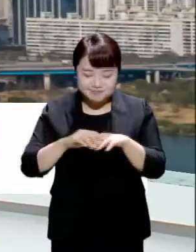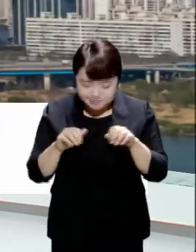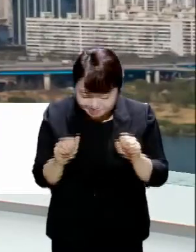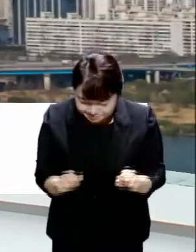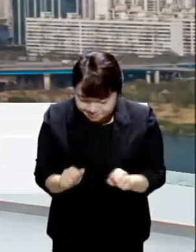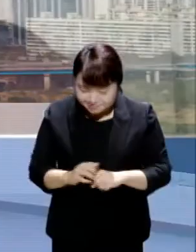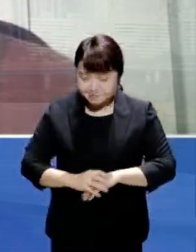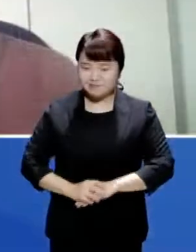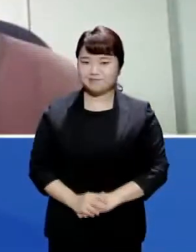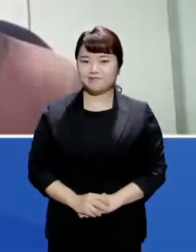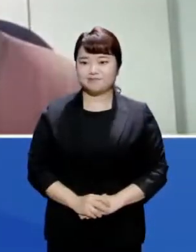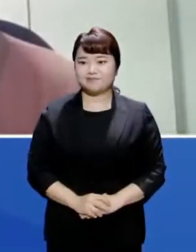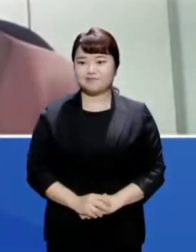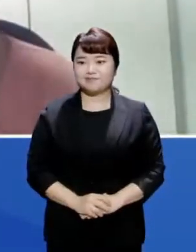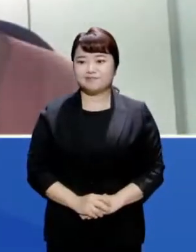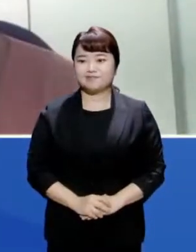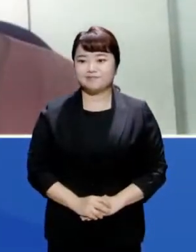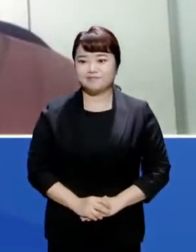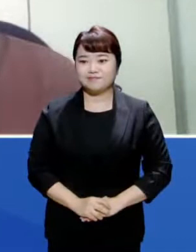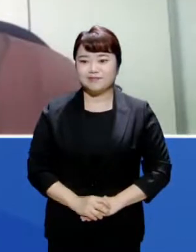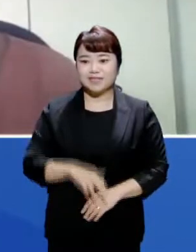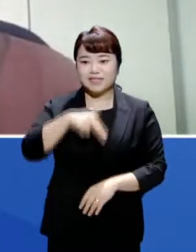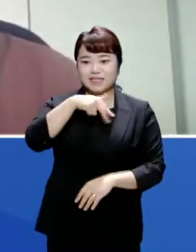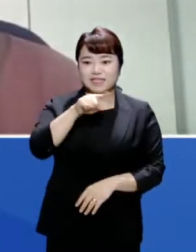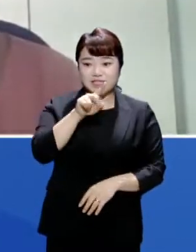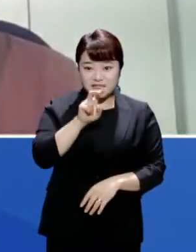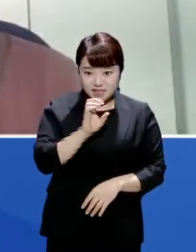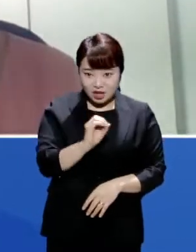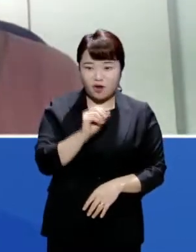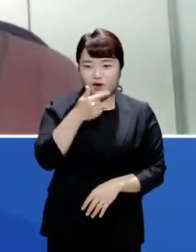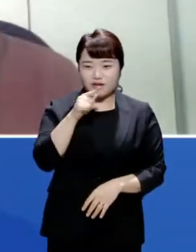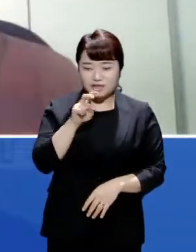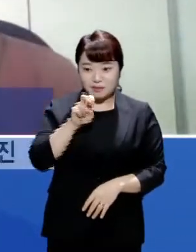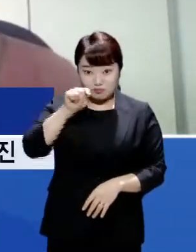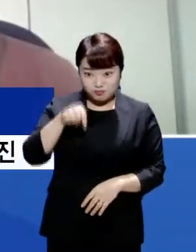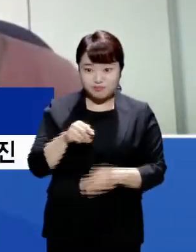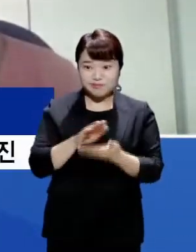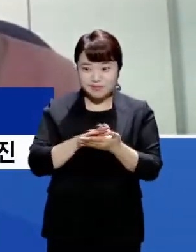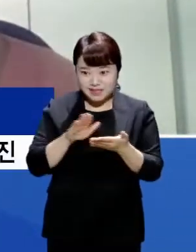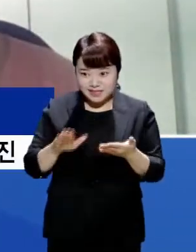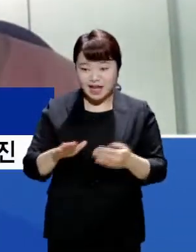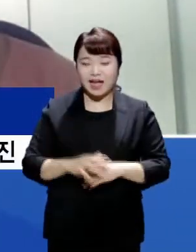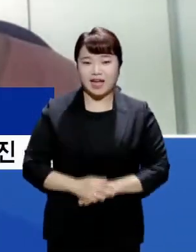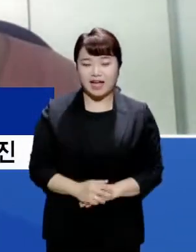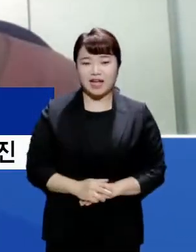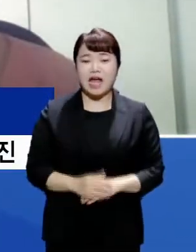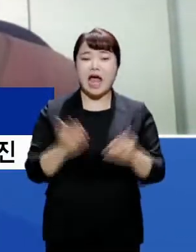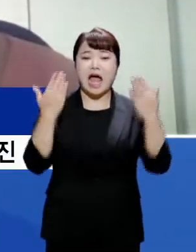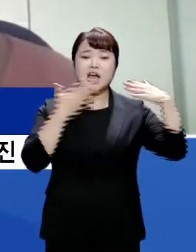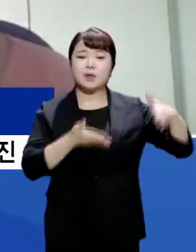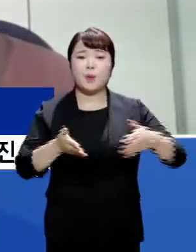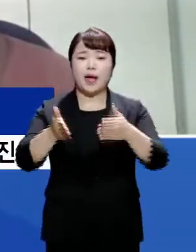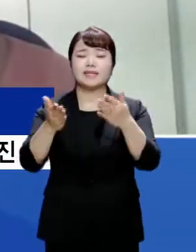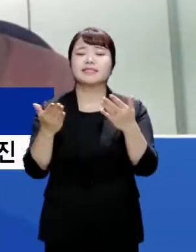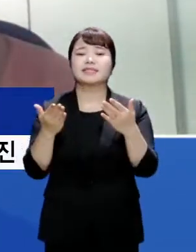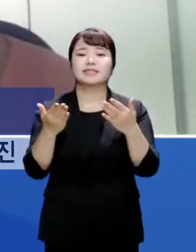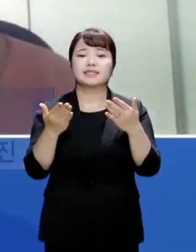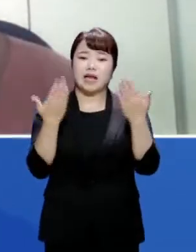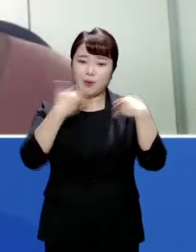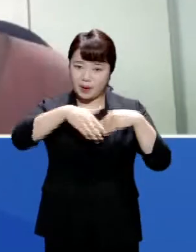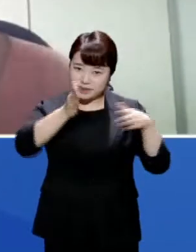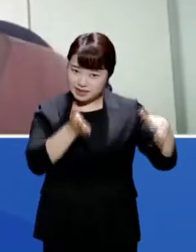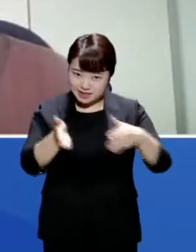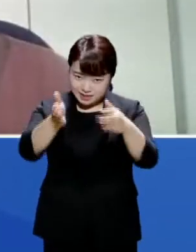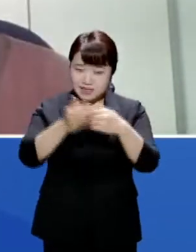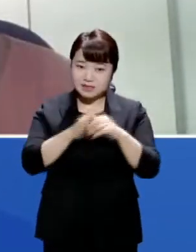안녕하십니까? 네 안녕하십니까 정남모입니다. 네 반갑습니다. 먼저 영화 학교 가는 길 지금도 계속 상영이 되고 있고